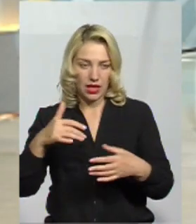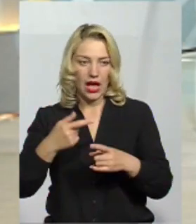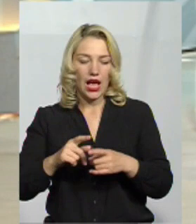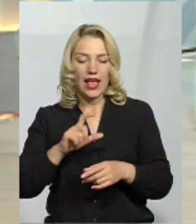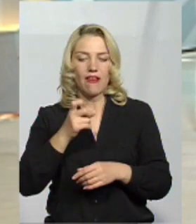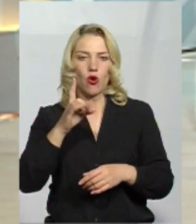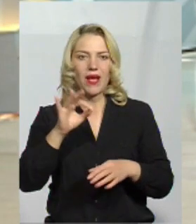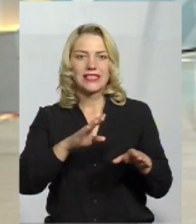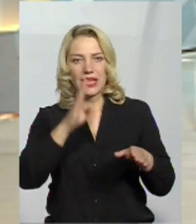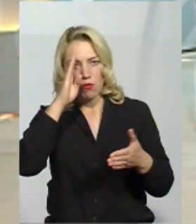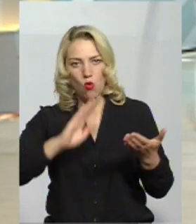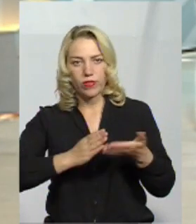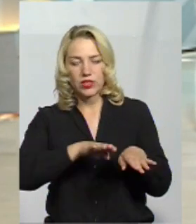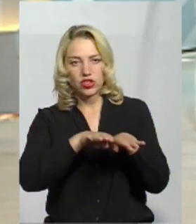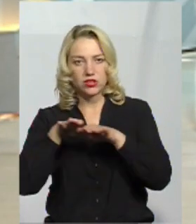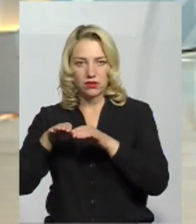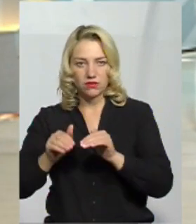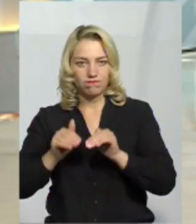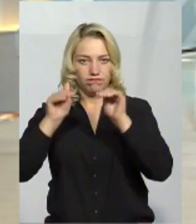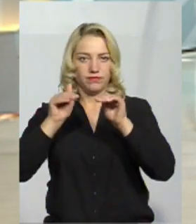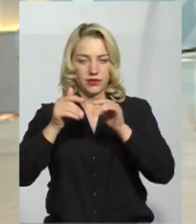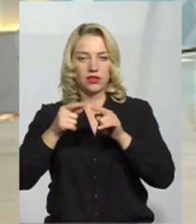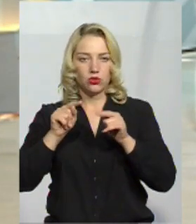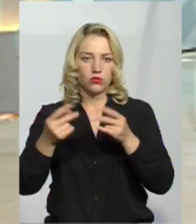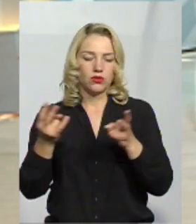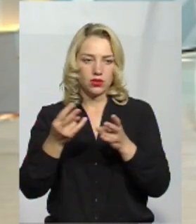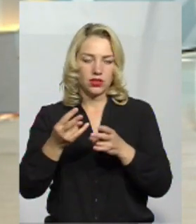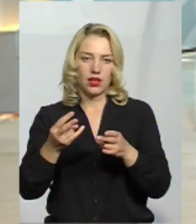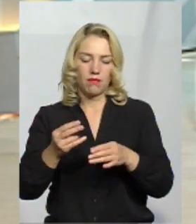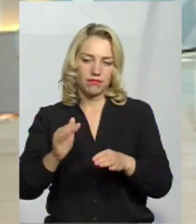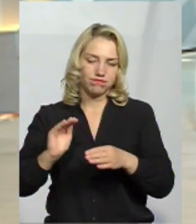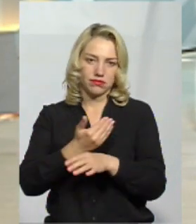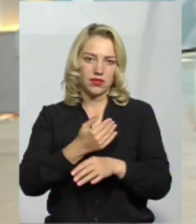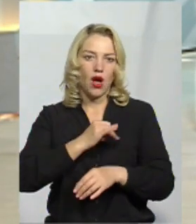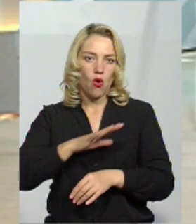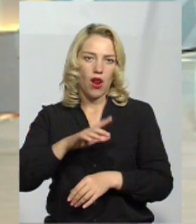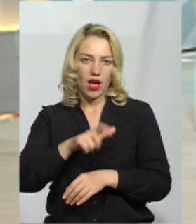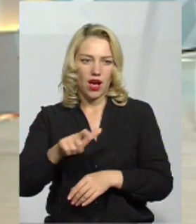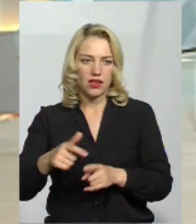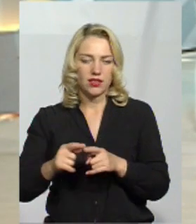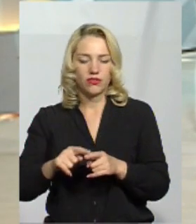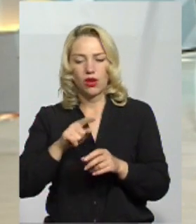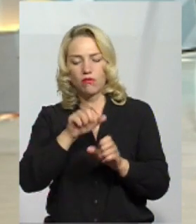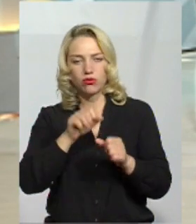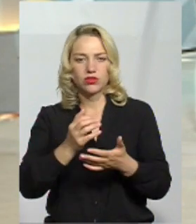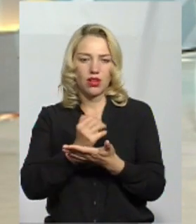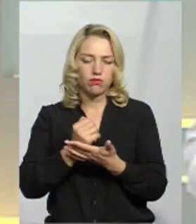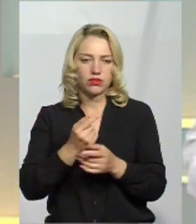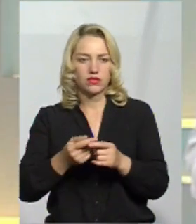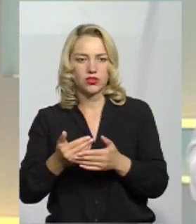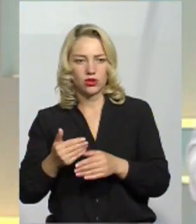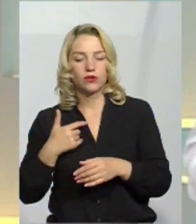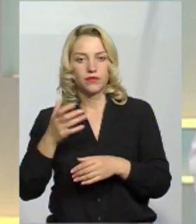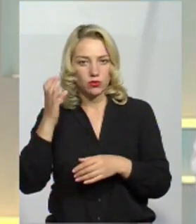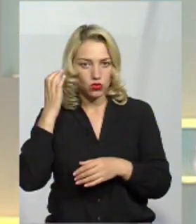європейському політичному рівні. Тому потрібно позбуватися олігархів, олігархи завжди будуть зважувати, чи вони зможуть заробити, чи не зможуть від того заробити.